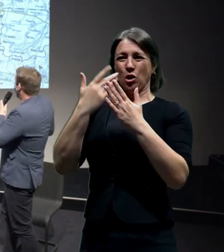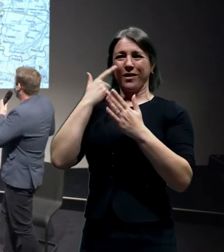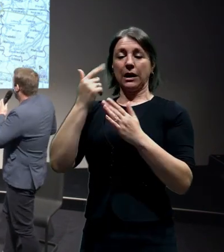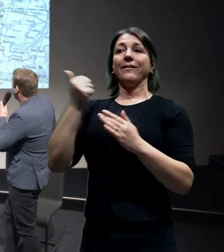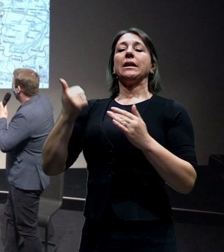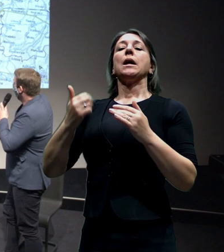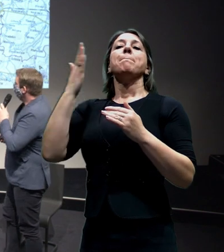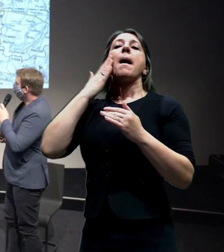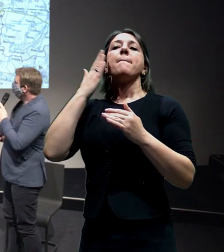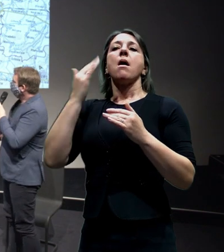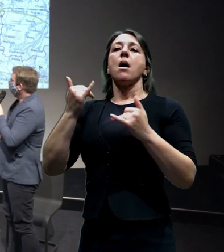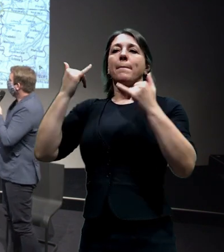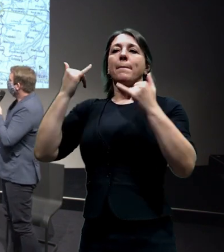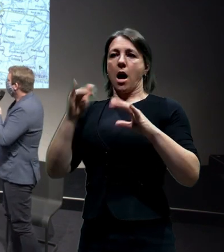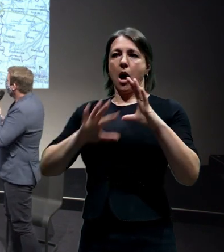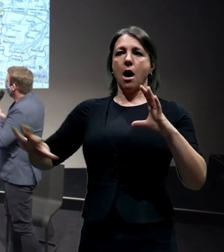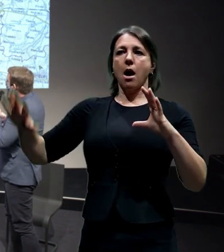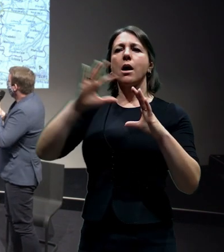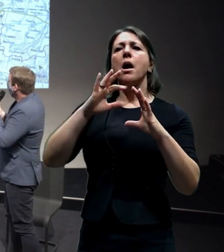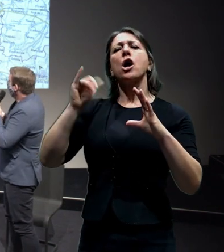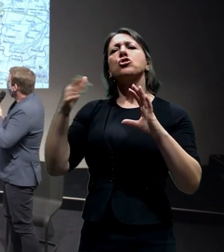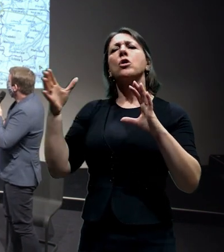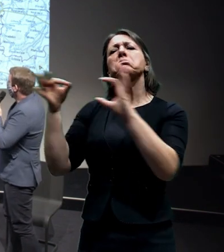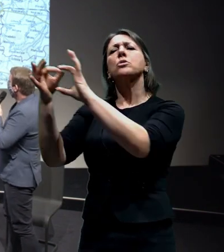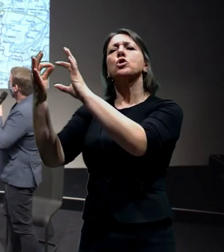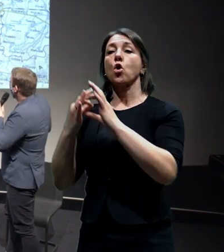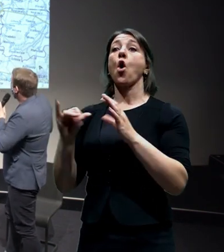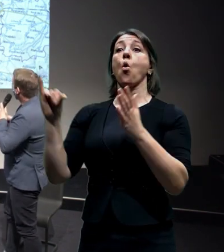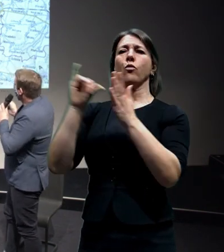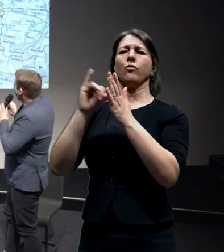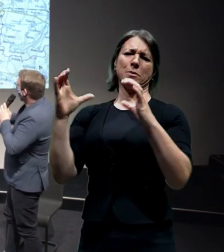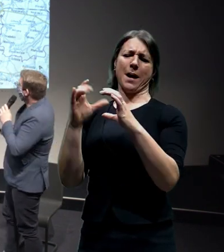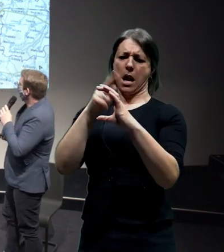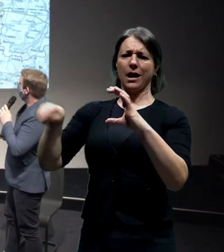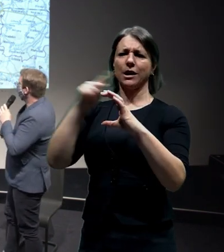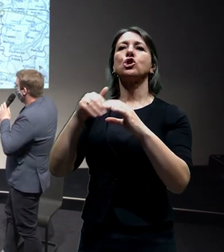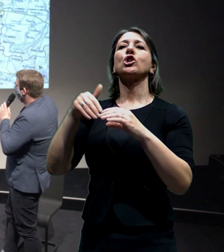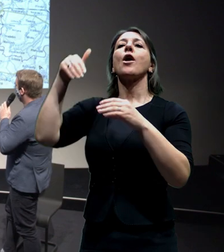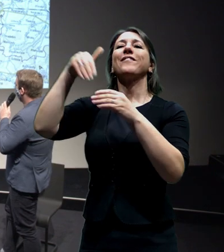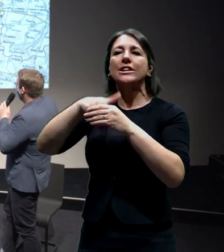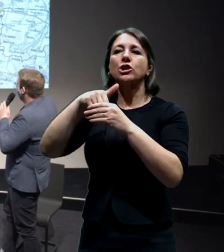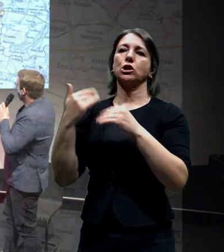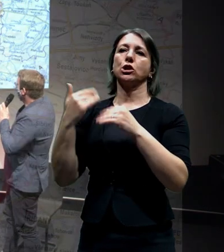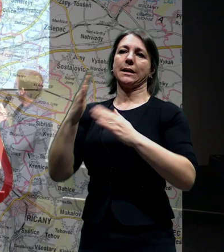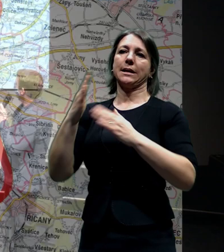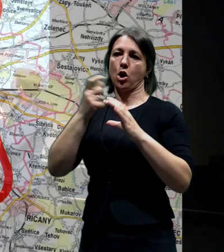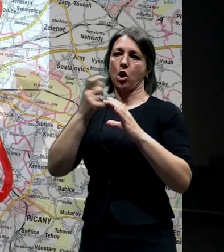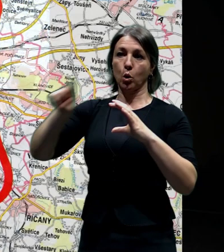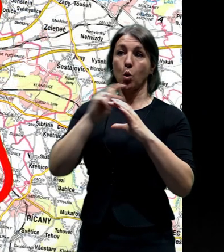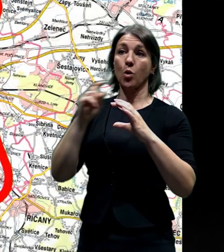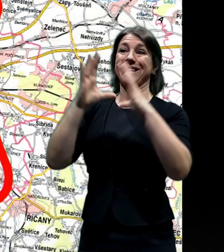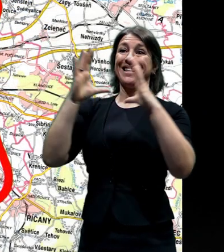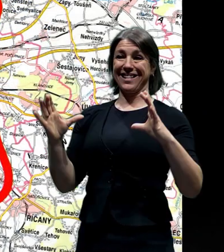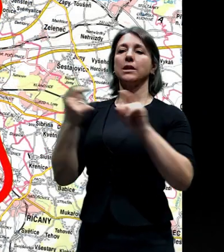doplněné o budoucí komunikace, ten vnitřní městský okruh. A teď jsem tam rozsvítil ten vnější pražský